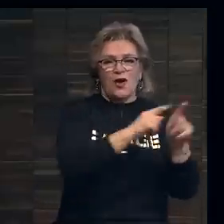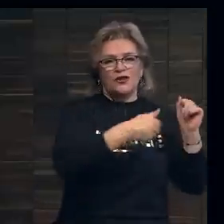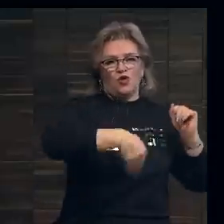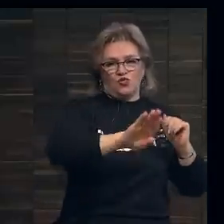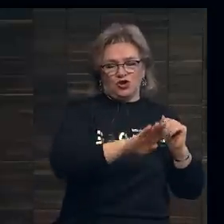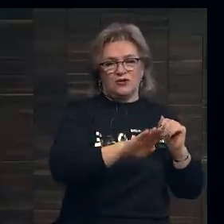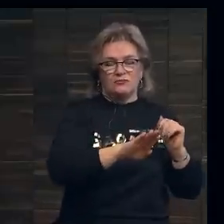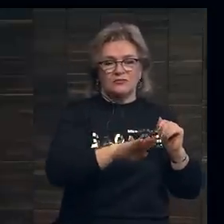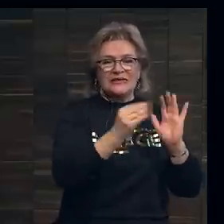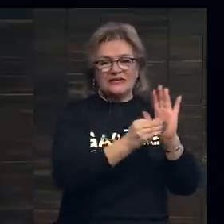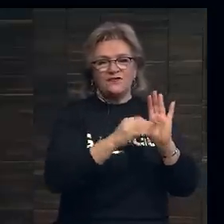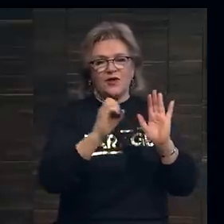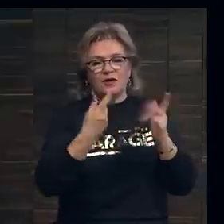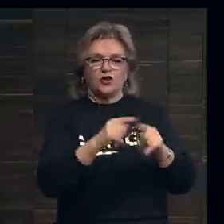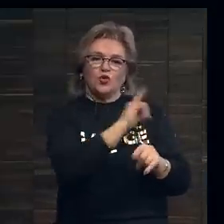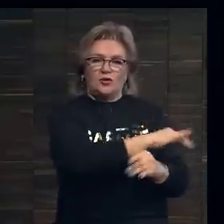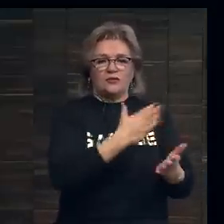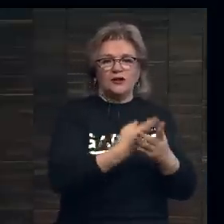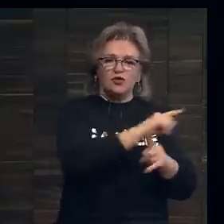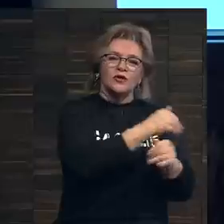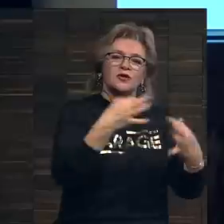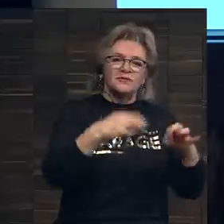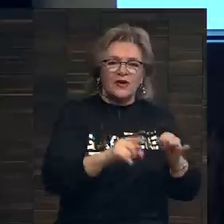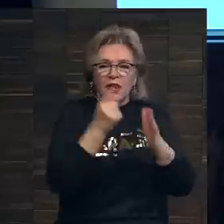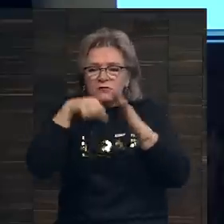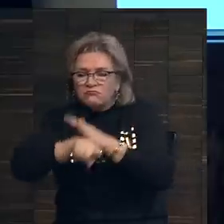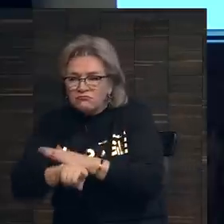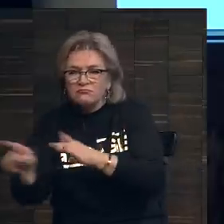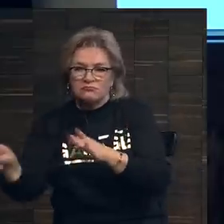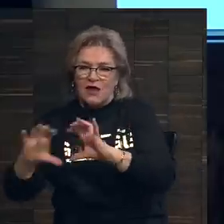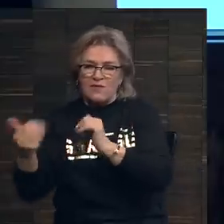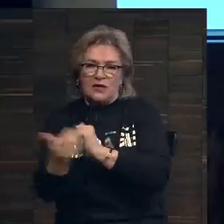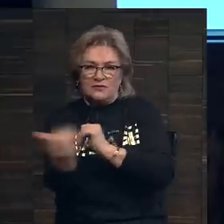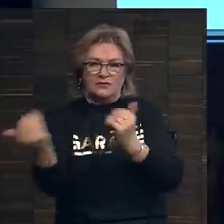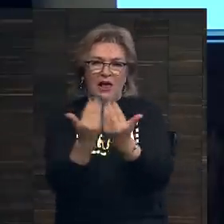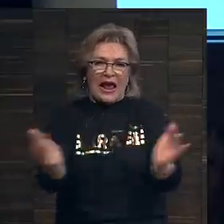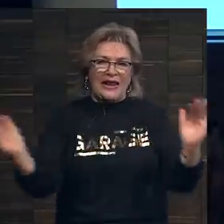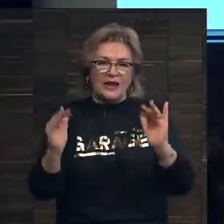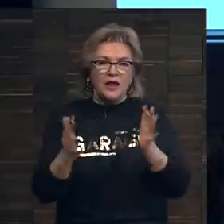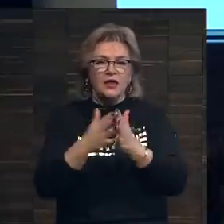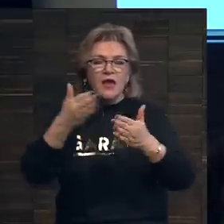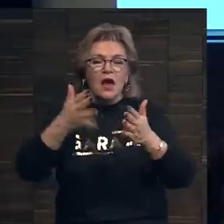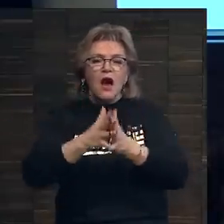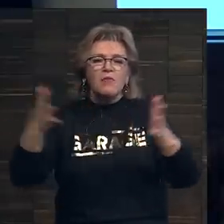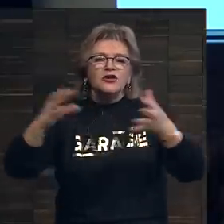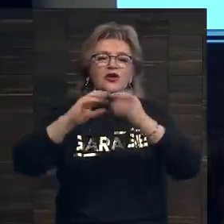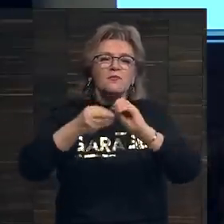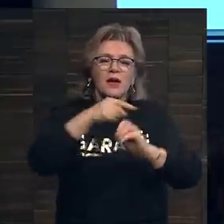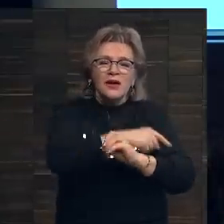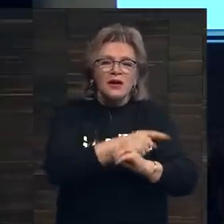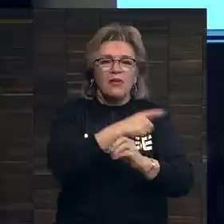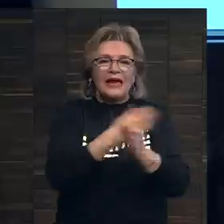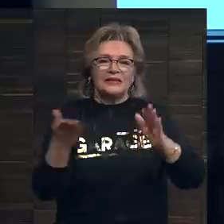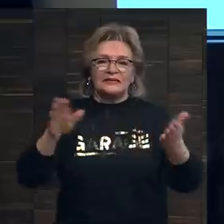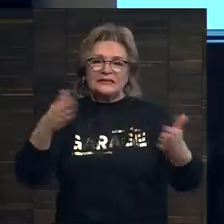лучшие цифры, которые у нас есть, которые позволяют нам заглянуть в мир галерей. Большие проблемы при таких подсчетах — это